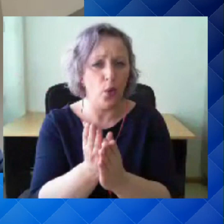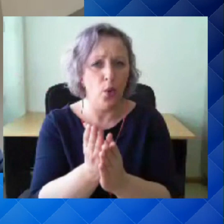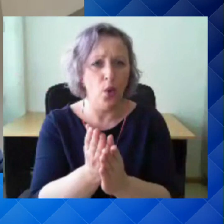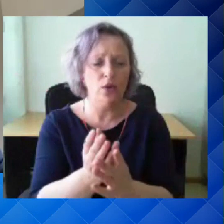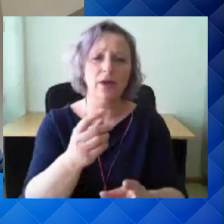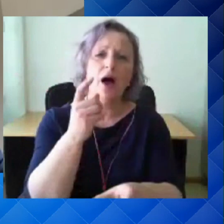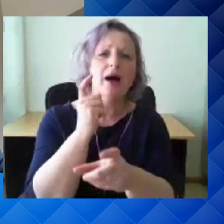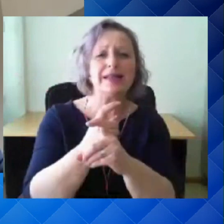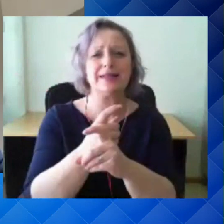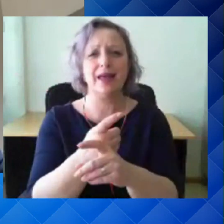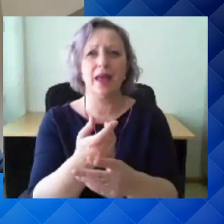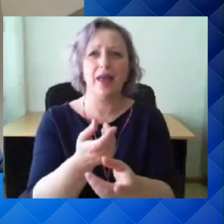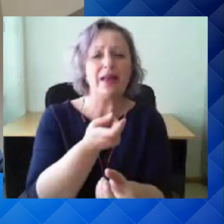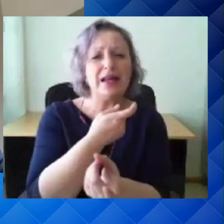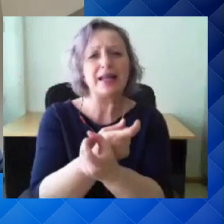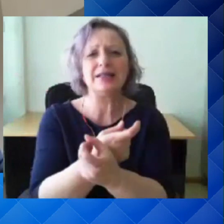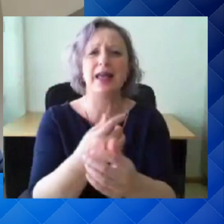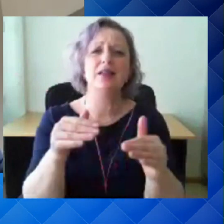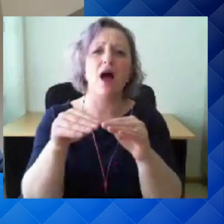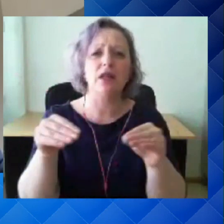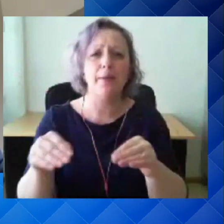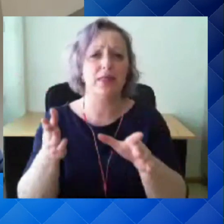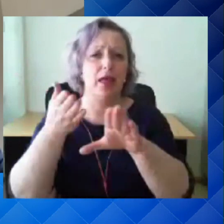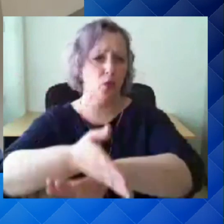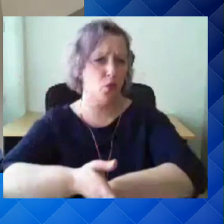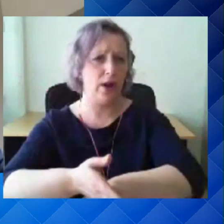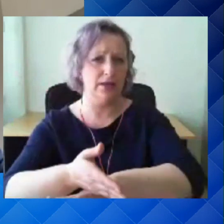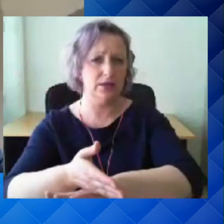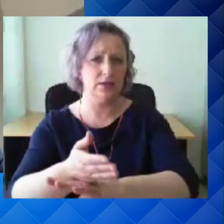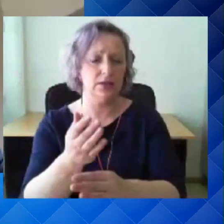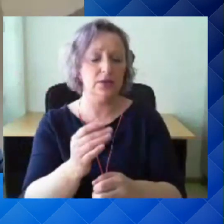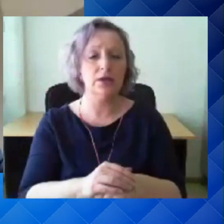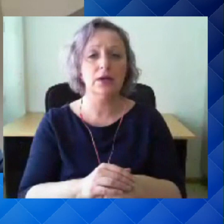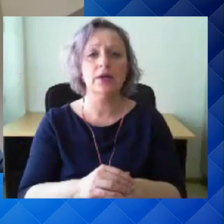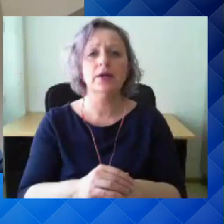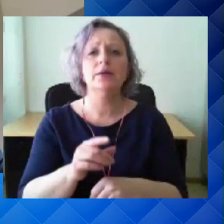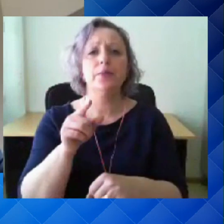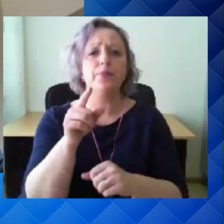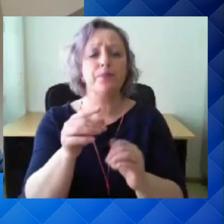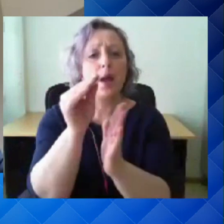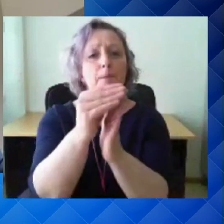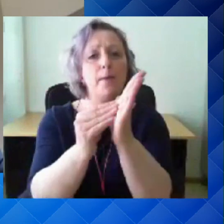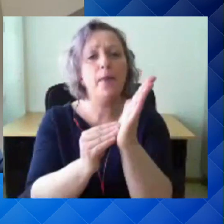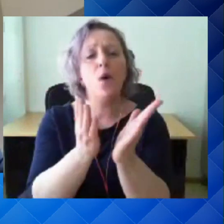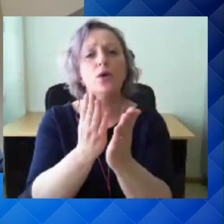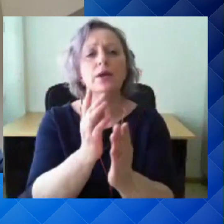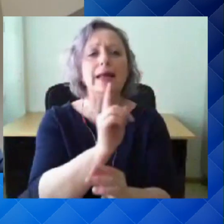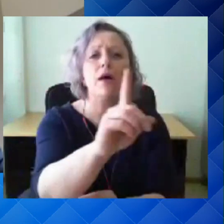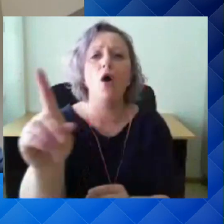riskitasemed juures, et seal ongi kirja pandud, et mida igaüks saab teha.